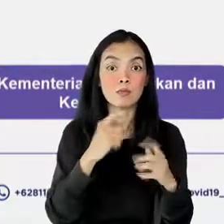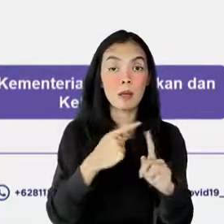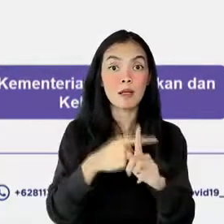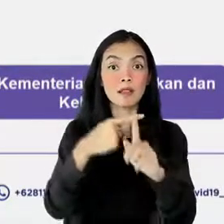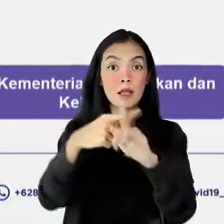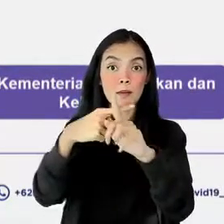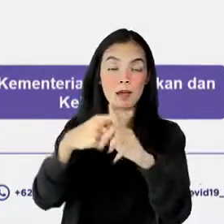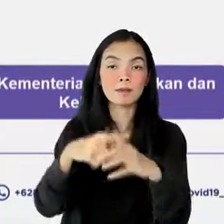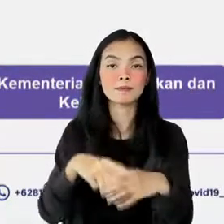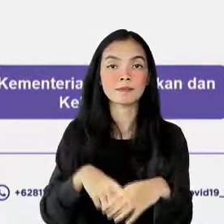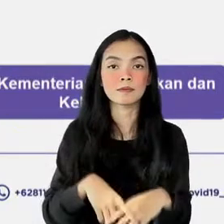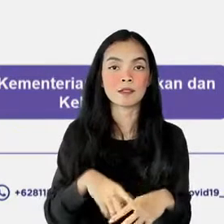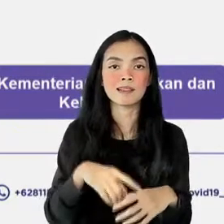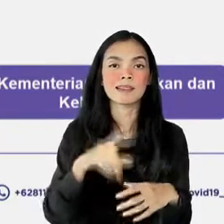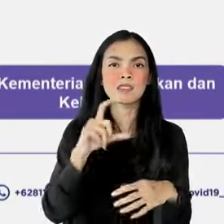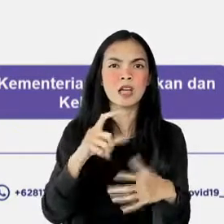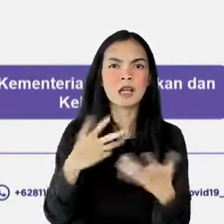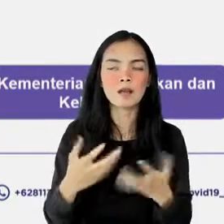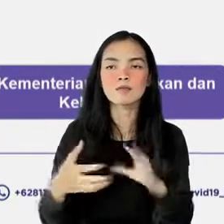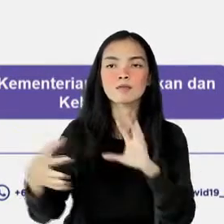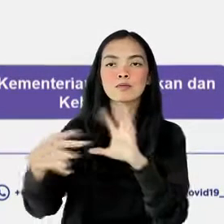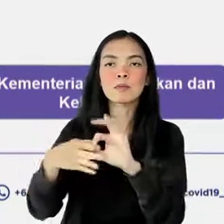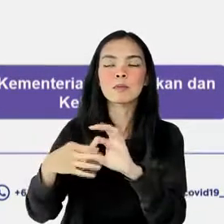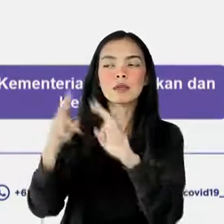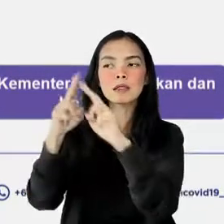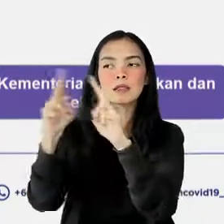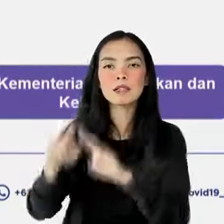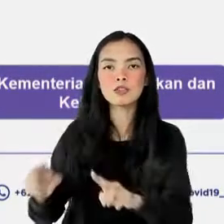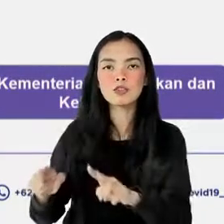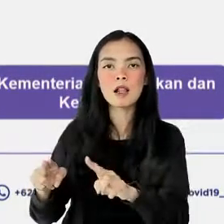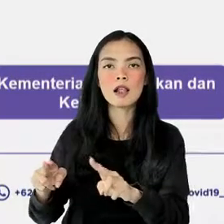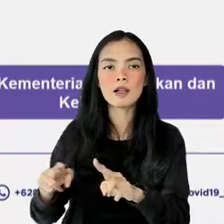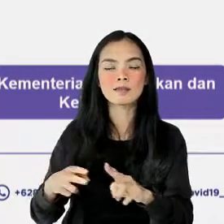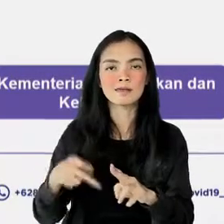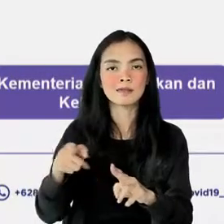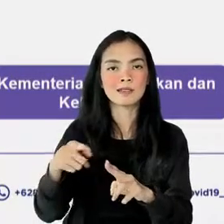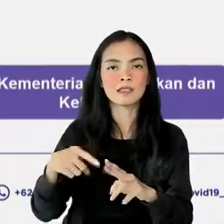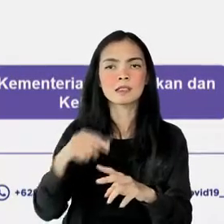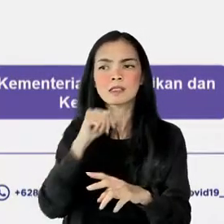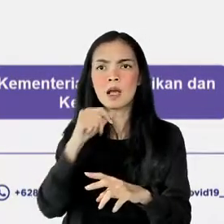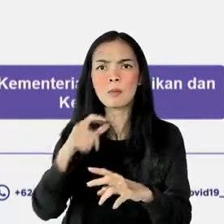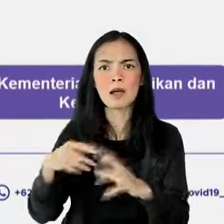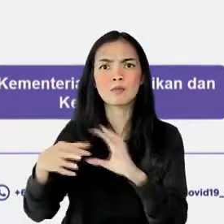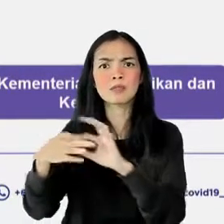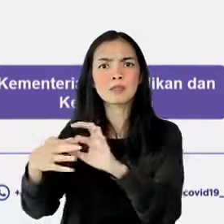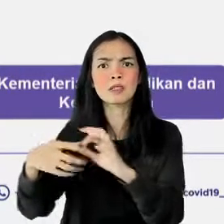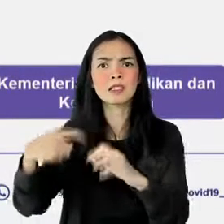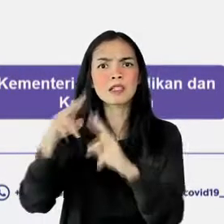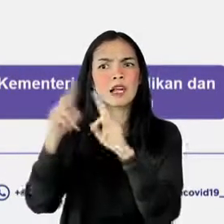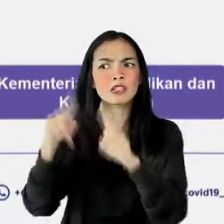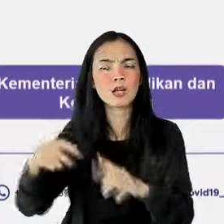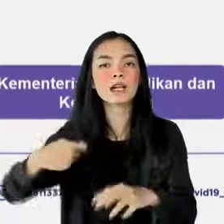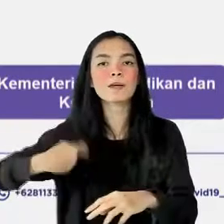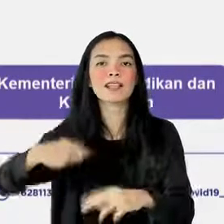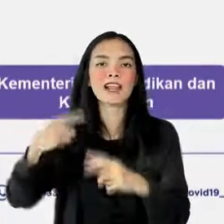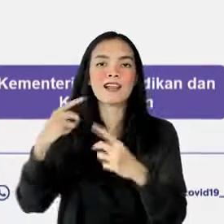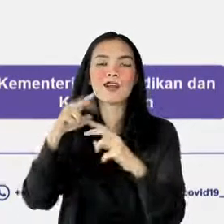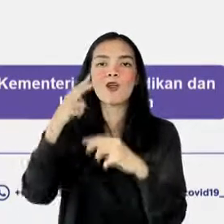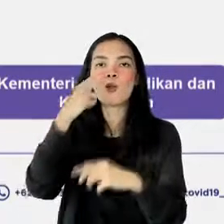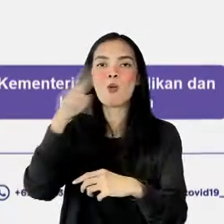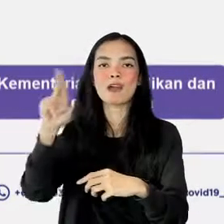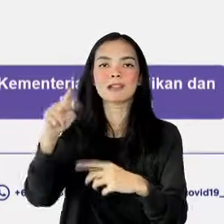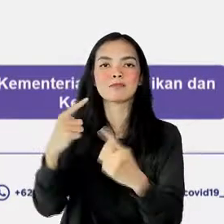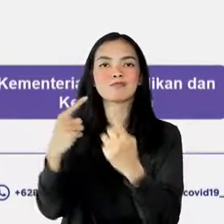melalui berbagai dukungan internasional, hasil diplomasi oleh Kementerian Luar Negeri dan Kementerian lainnya. Dukungan ini